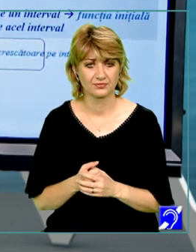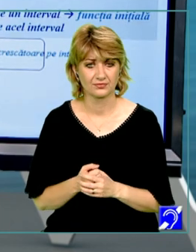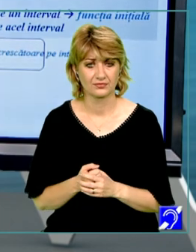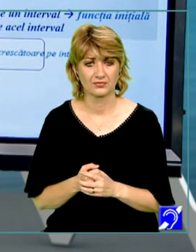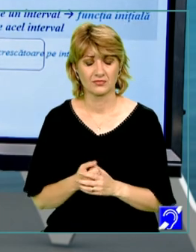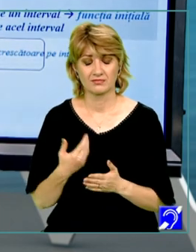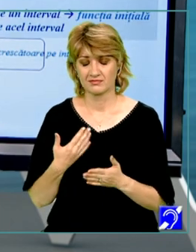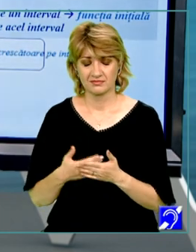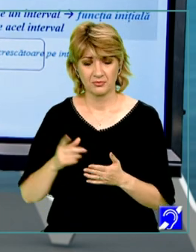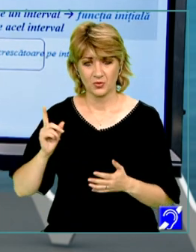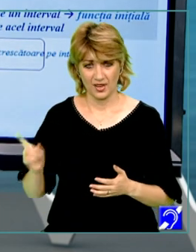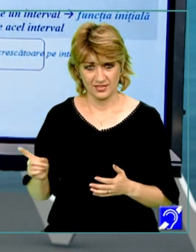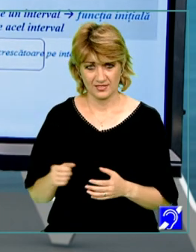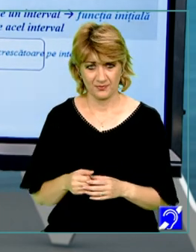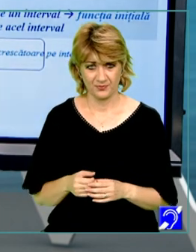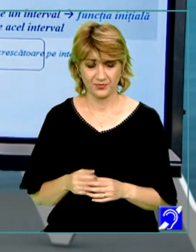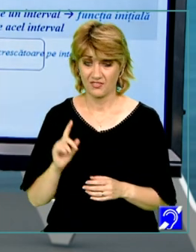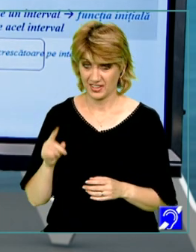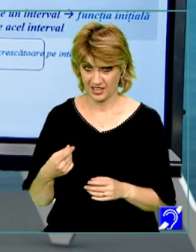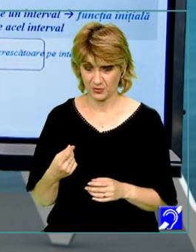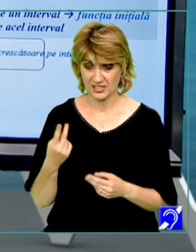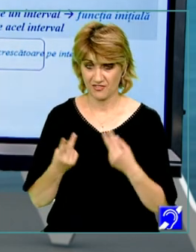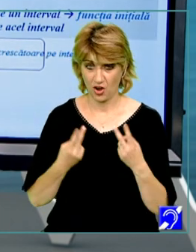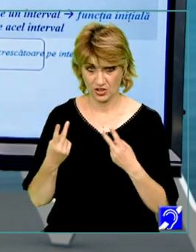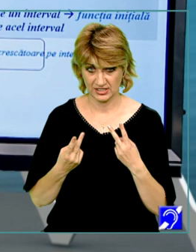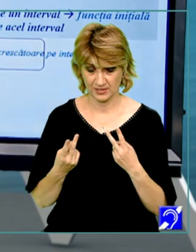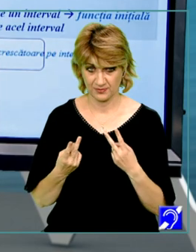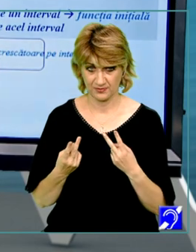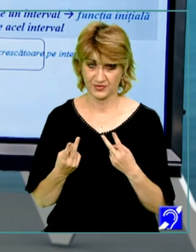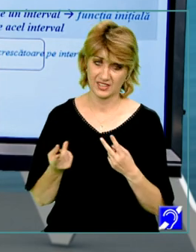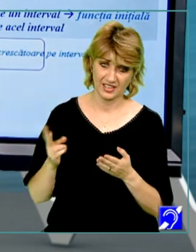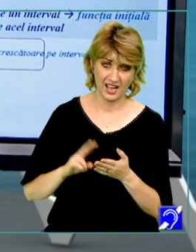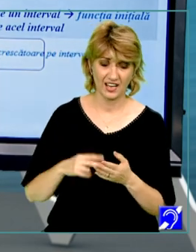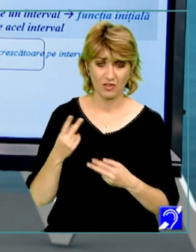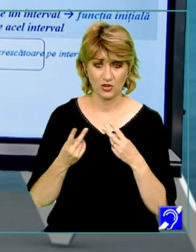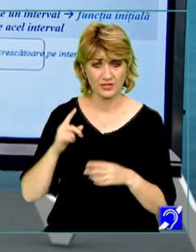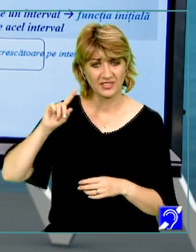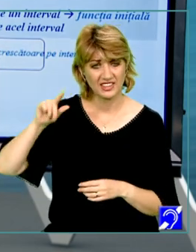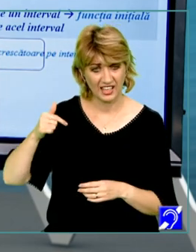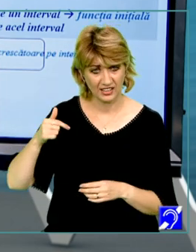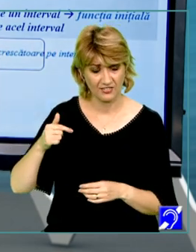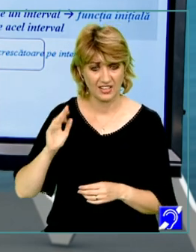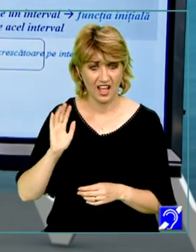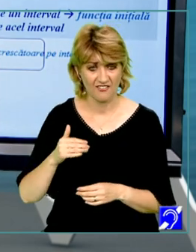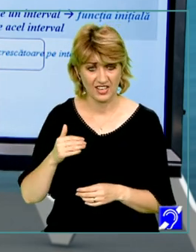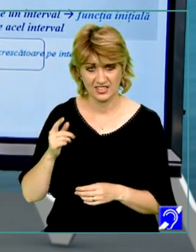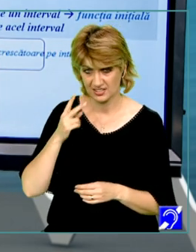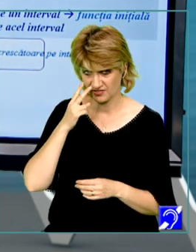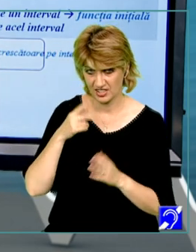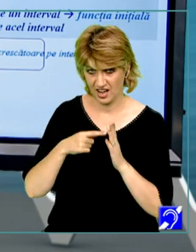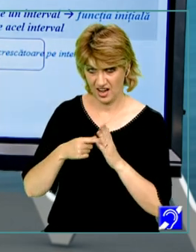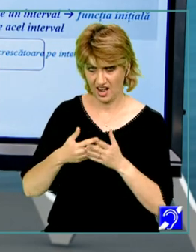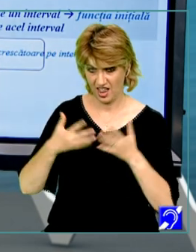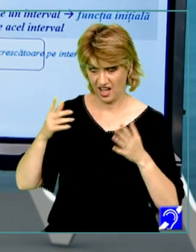Pentru aceasta va trebui să ne folosim iar de derivate. aveți evidențiat